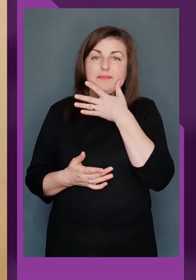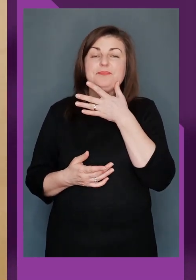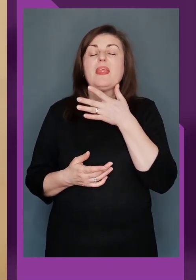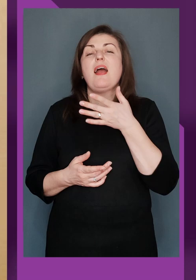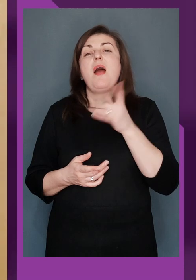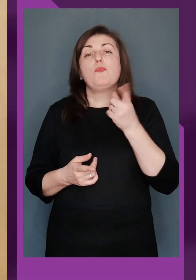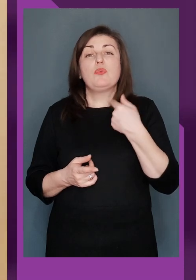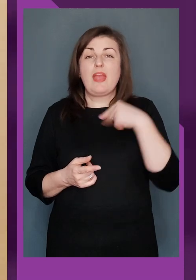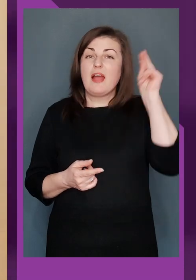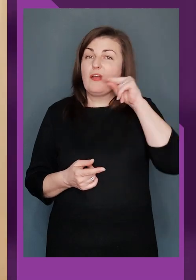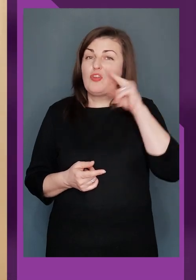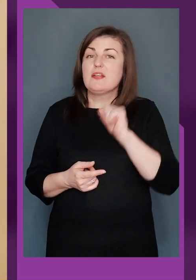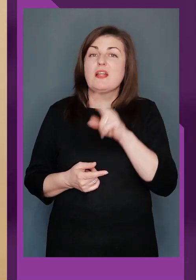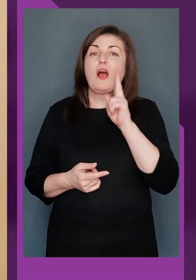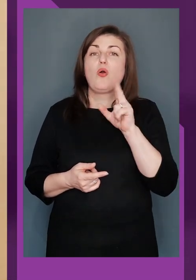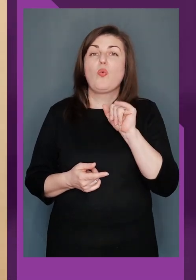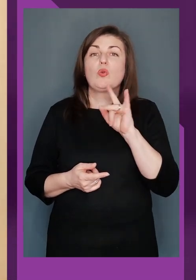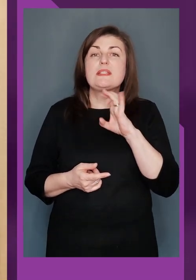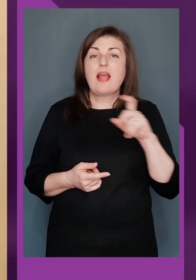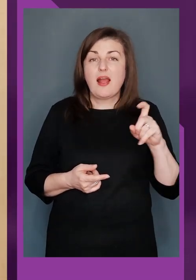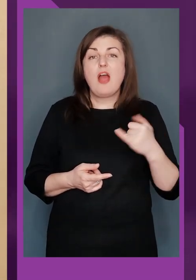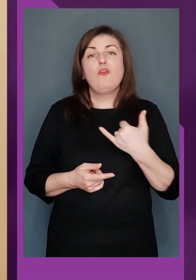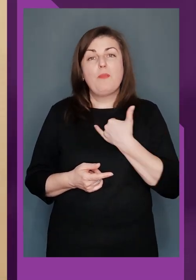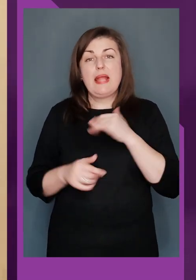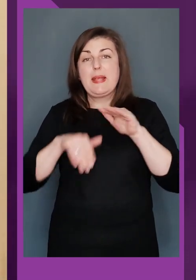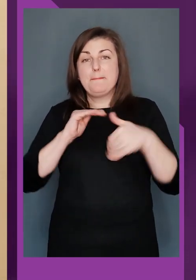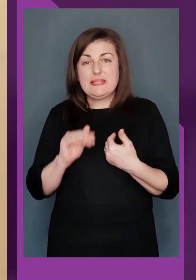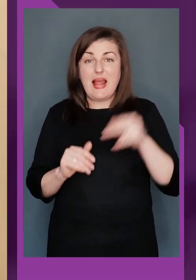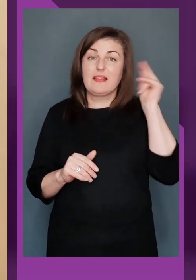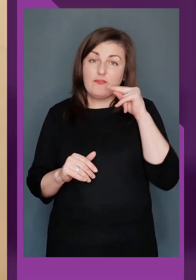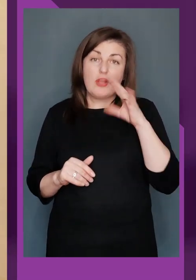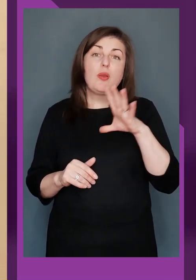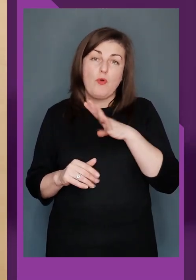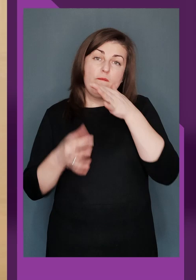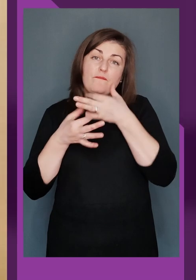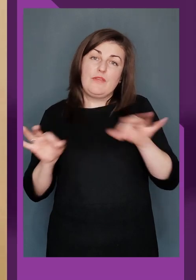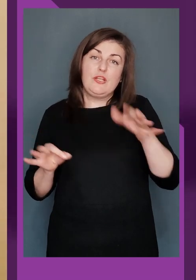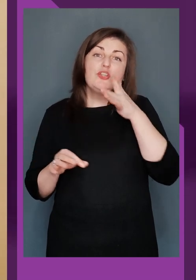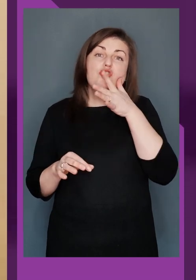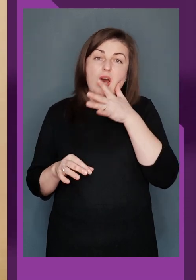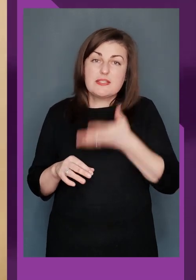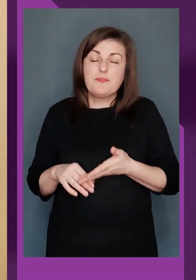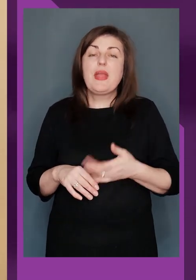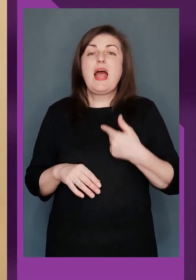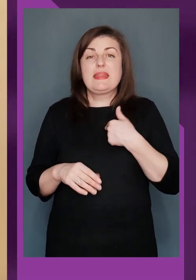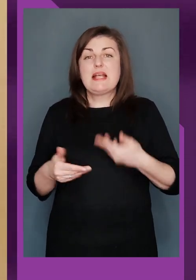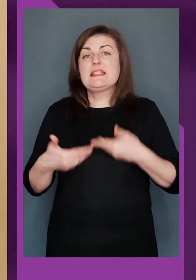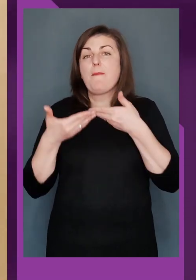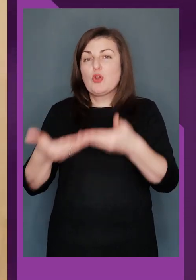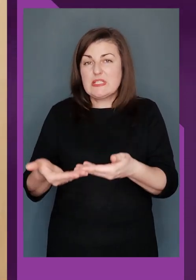час марно, оскільки я навчалась на курсах і у мене після навчання був вільний час.